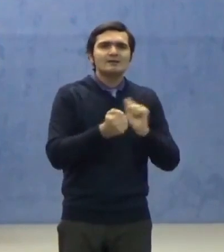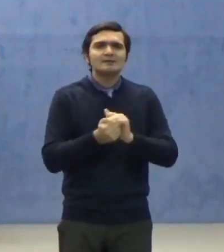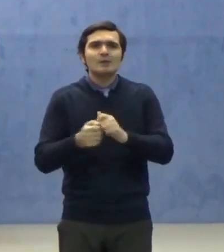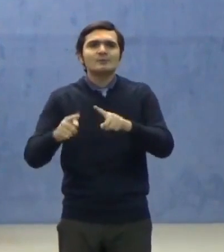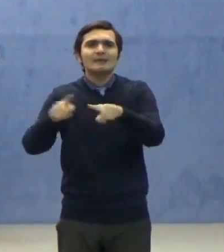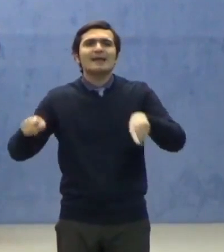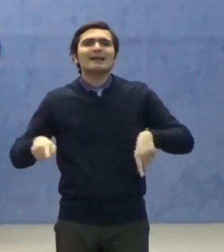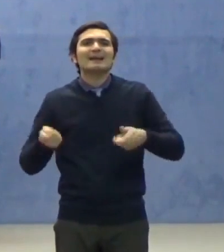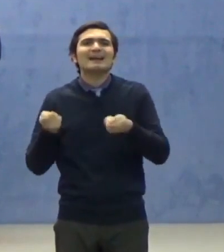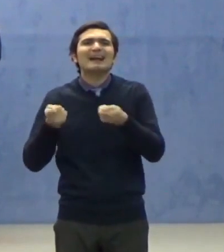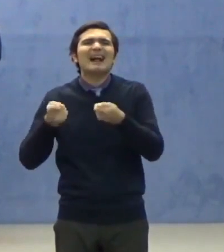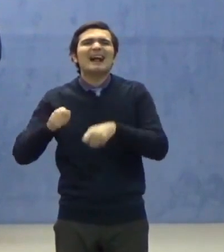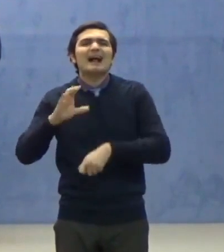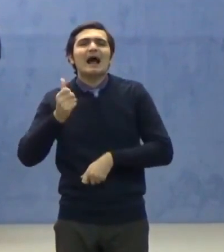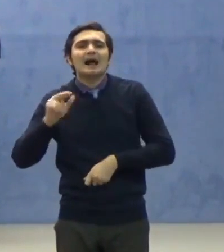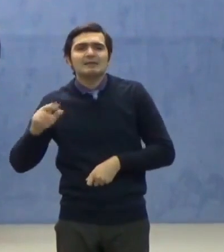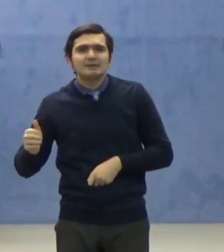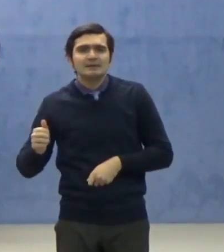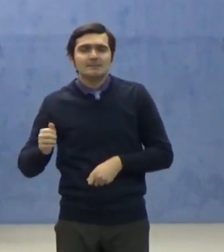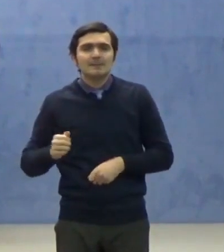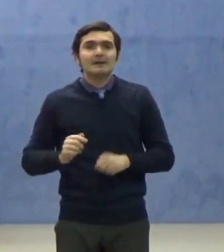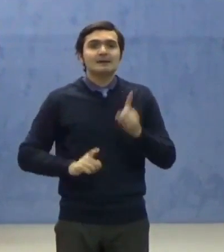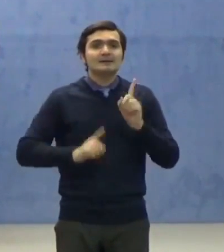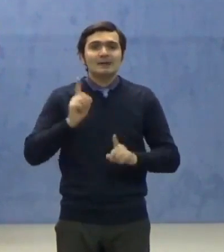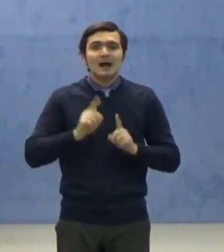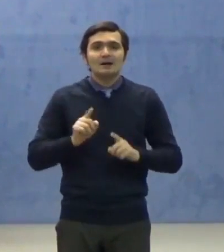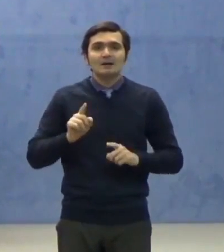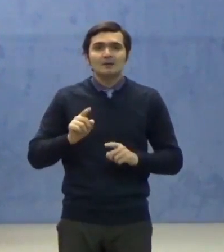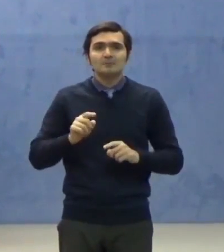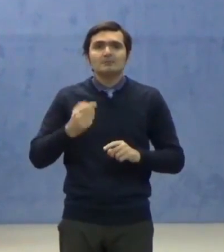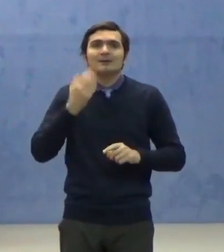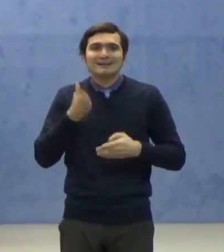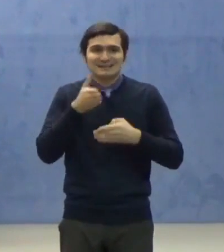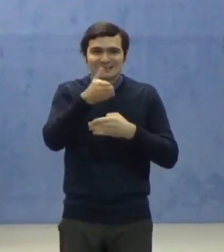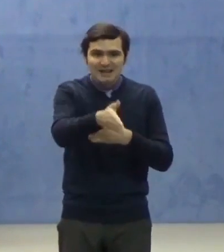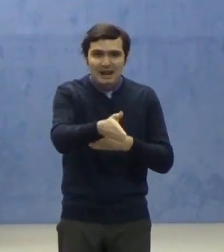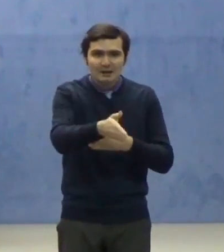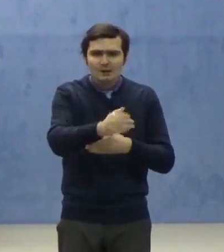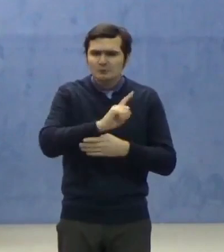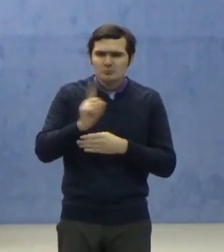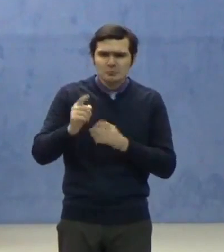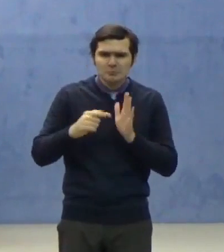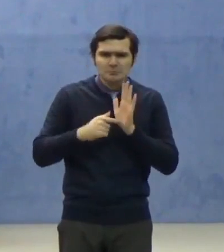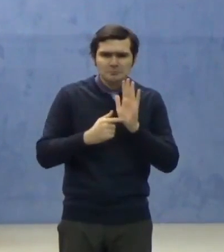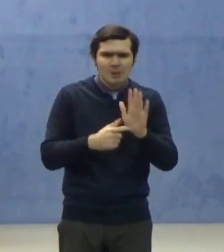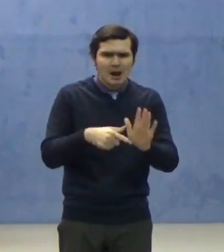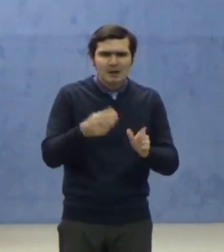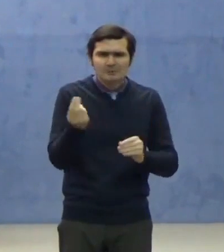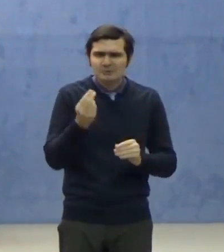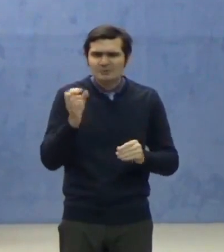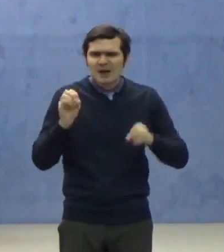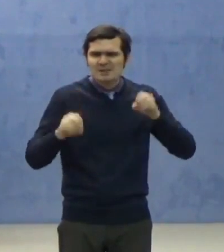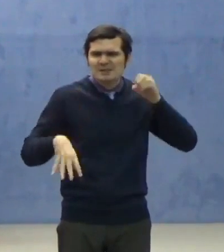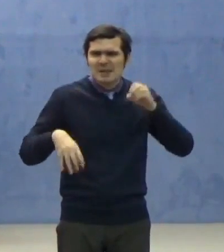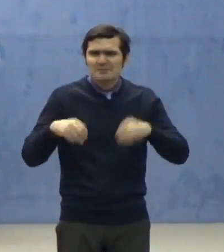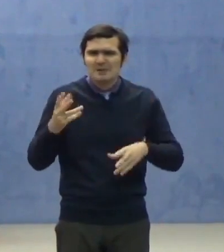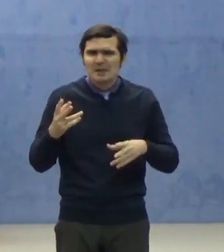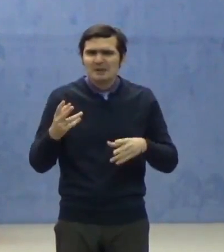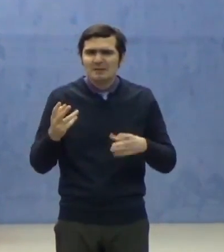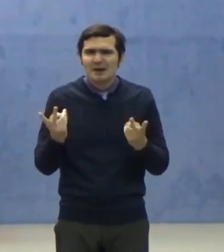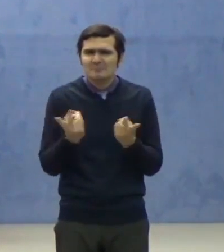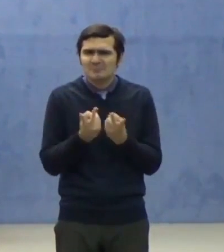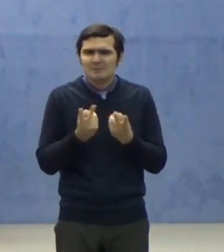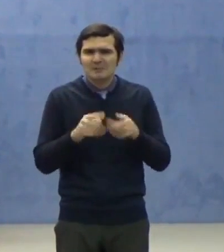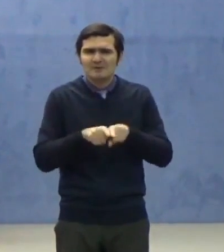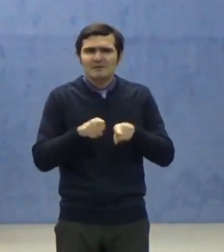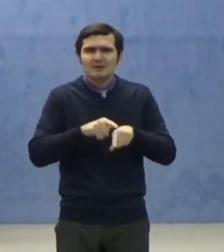trecere a frontierei nu manifestă simptome asociate infecției cu coronavirusul